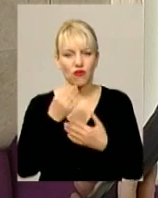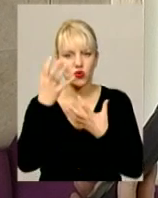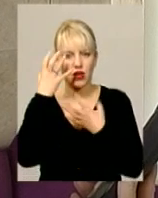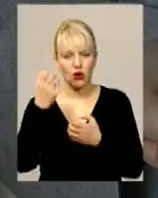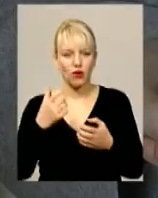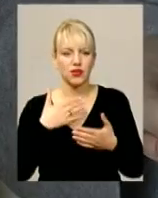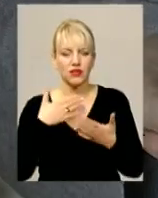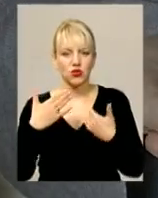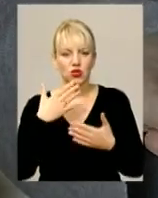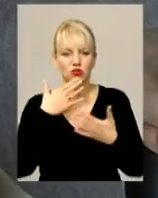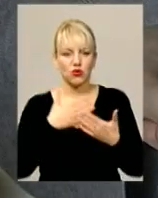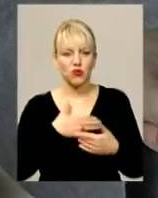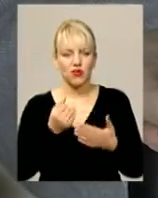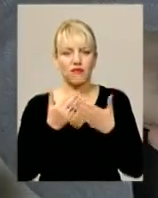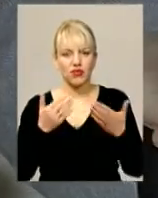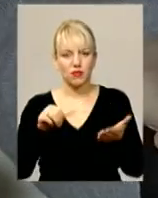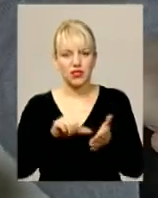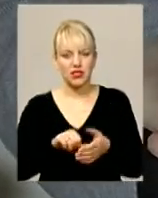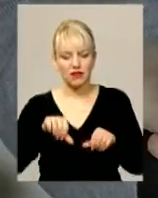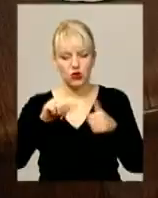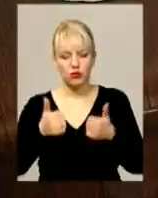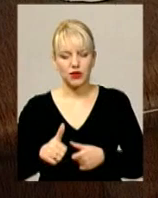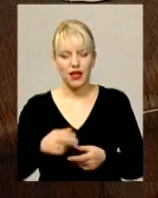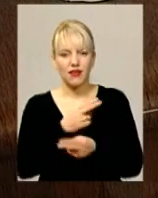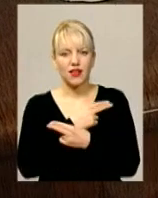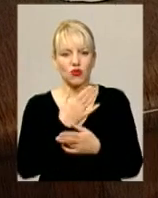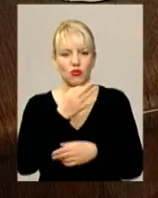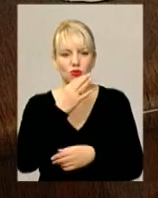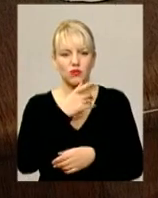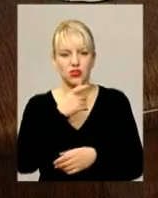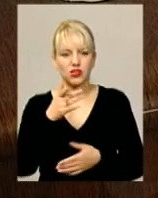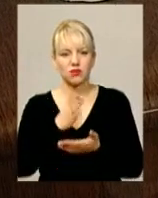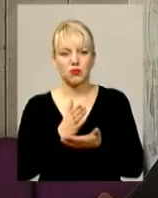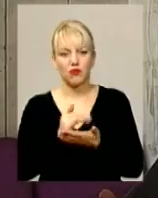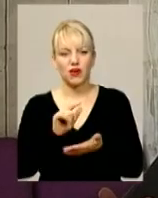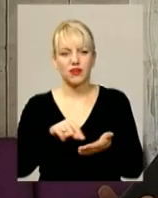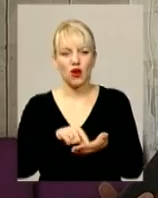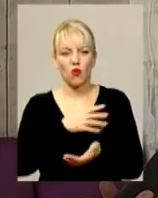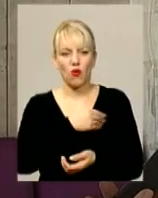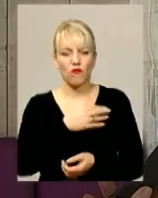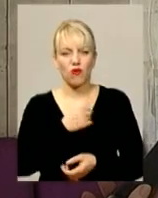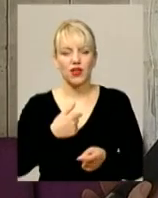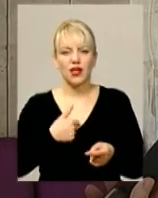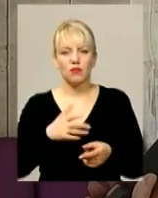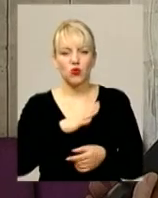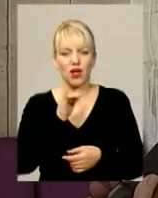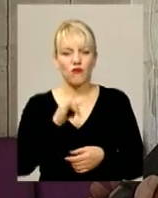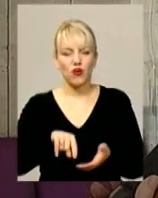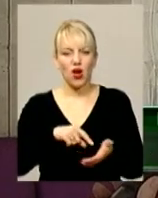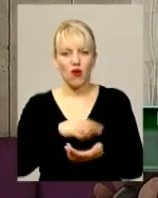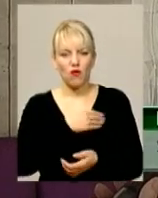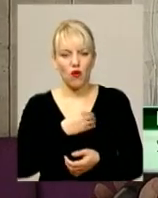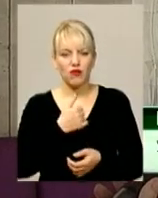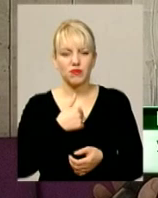ставиться з любов'ю. На виставку представила скульптуру Янгола, якого вподобала собі під час перебування у Львові. Я була в Львові, і мені сподобалось